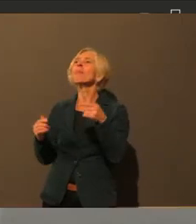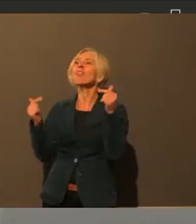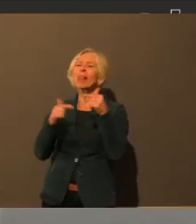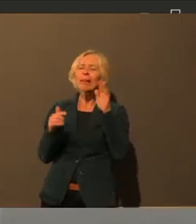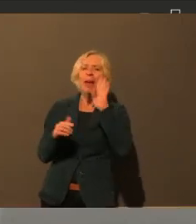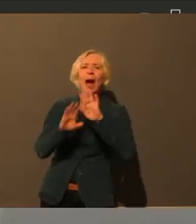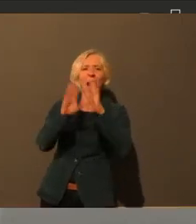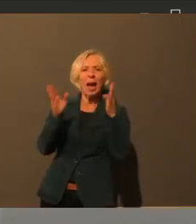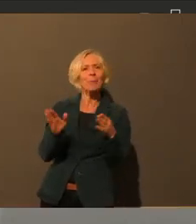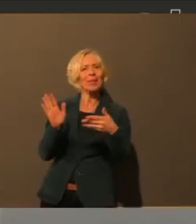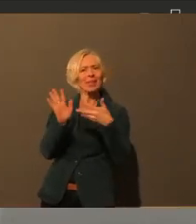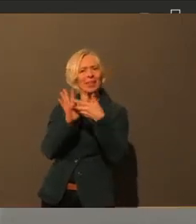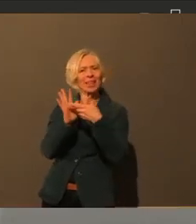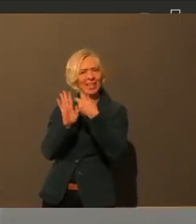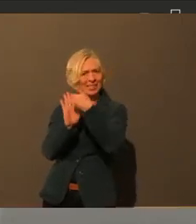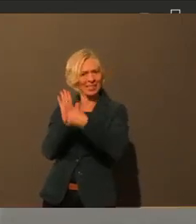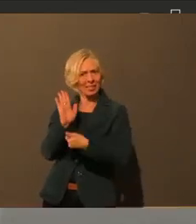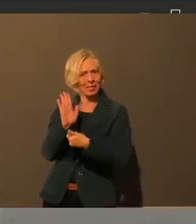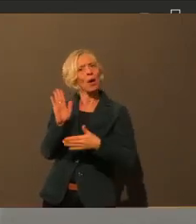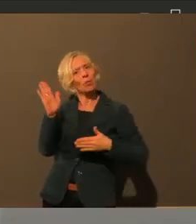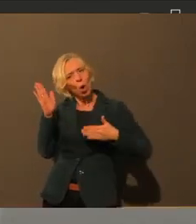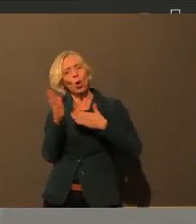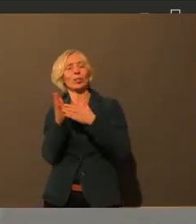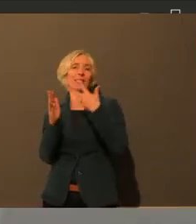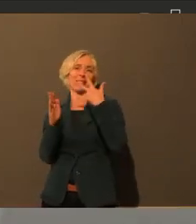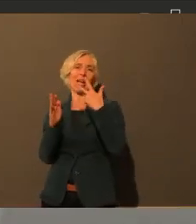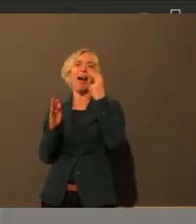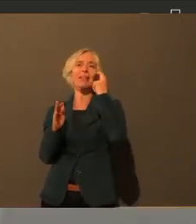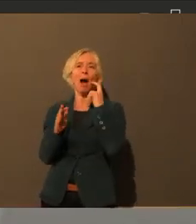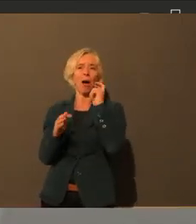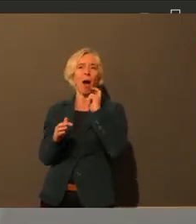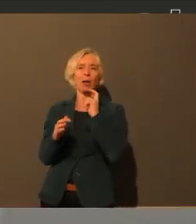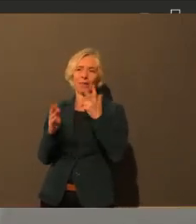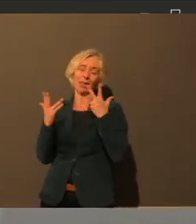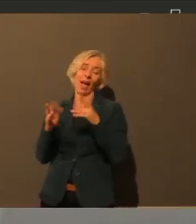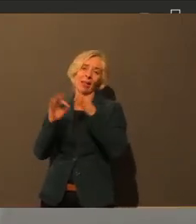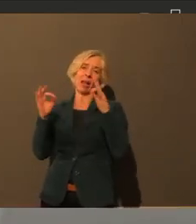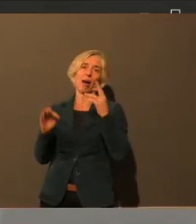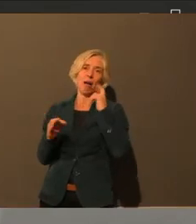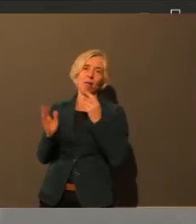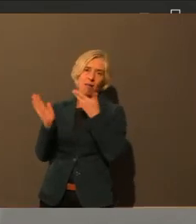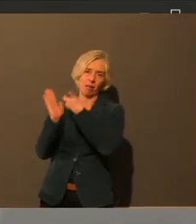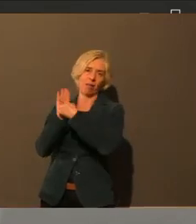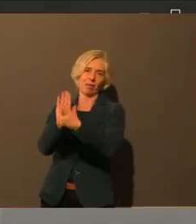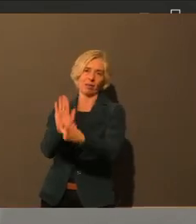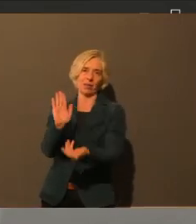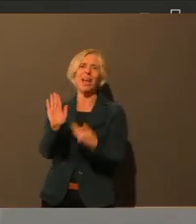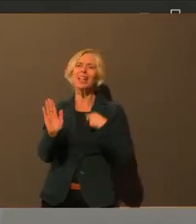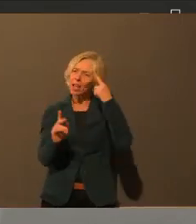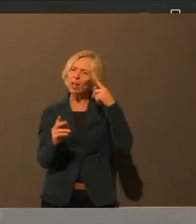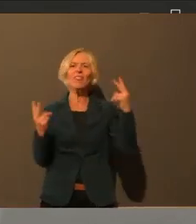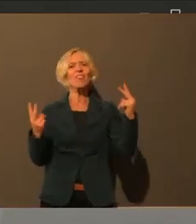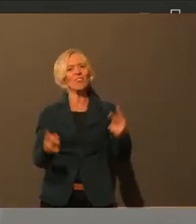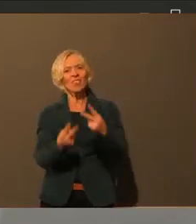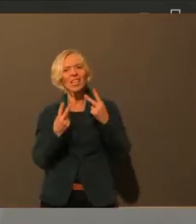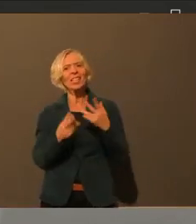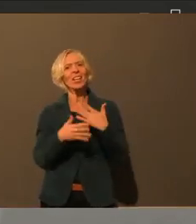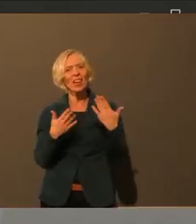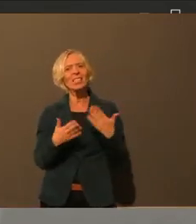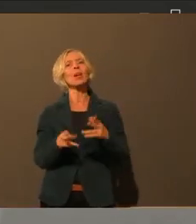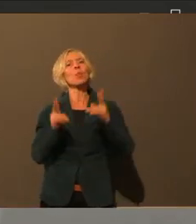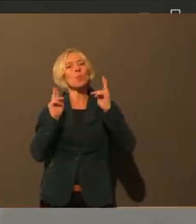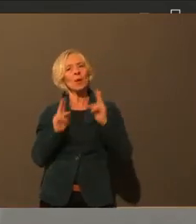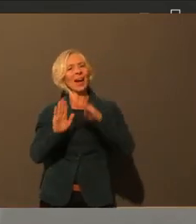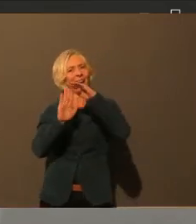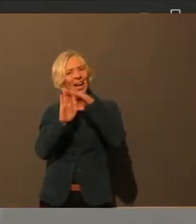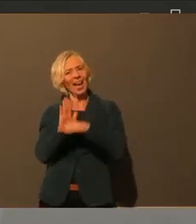mal darum, jetzt irgendwie, glaube ich, konsequent irgendwas umzusetzen. Und ich glaube, das hat auch Frau Kalker eben gemeint mit dieser